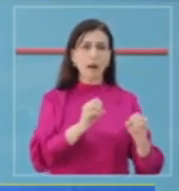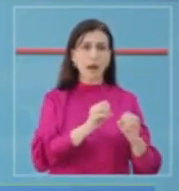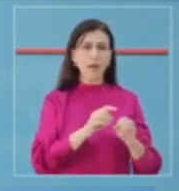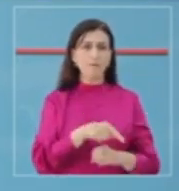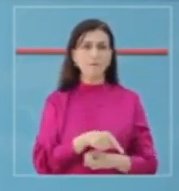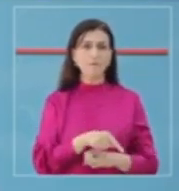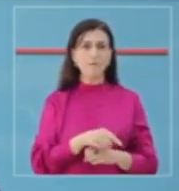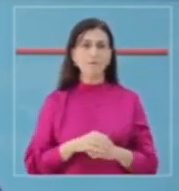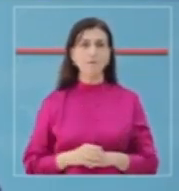pundënëmarsit. Në Tiran, në në Tiran,